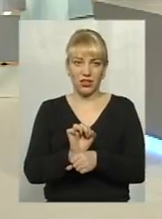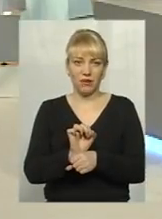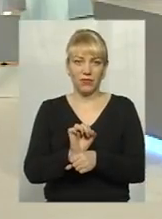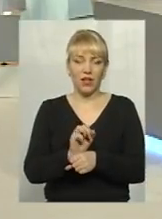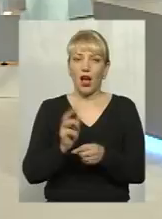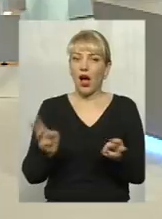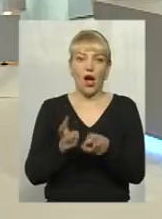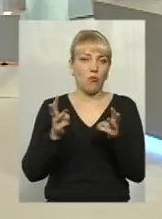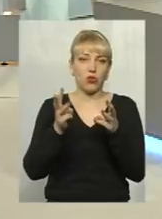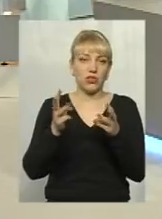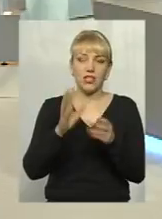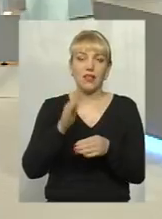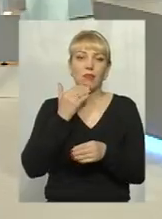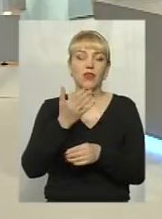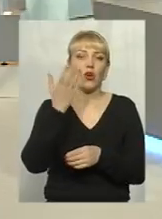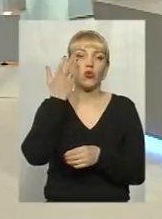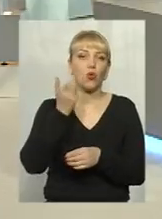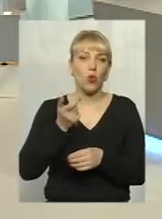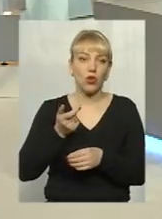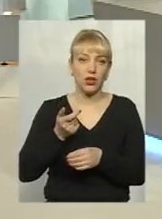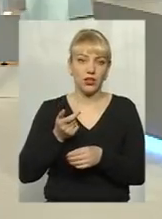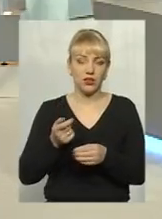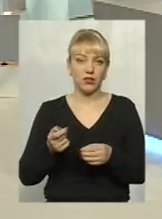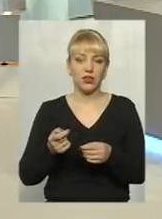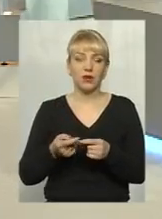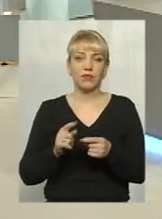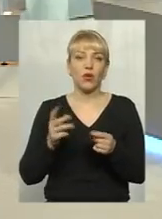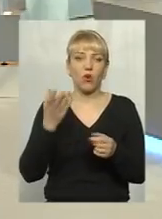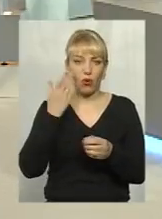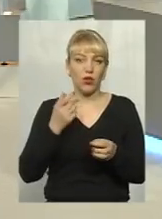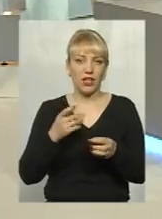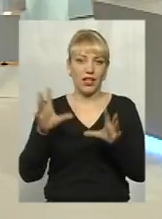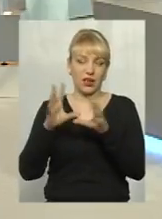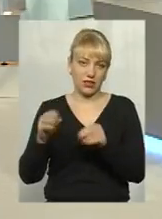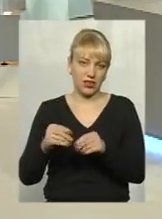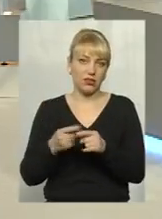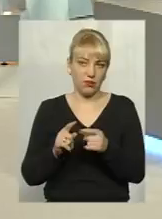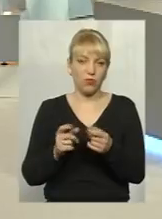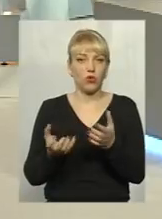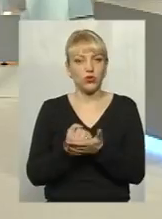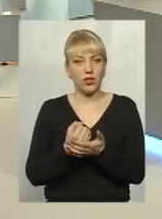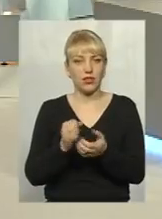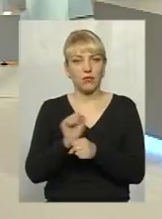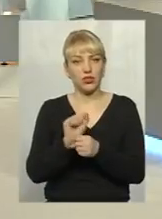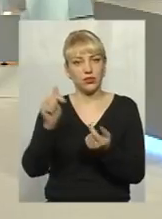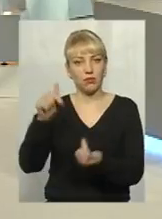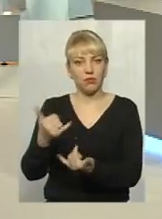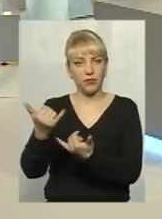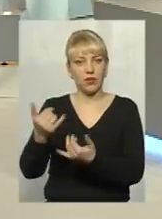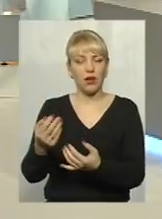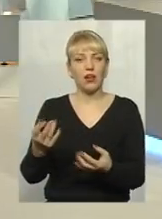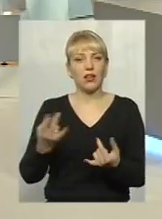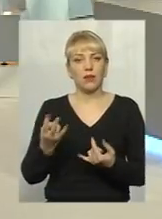теж не питають, коли їм виникати. І вони тим більше в рази зростають. Тому, будь ласка, першим ділом треба уважно слухати